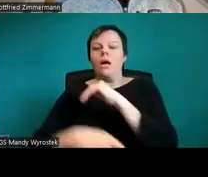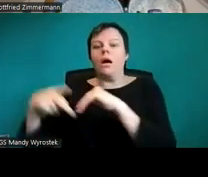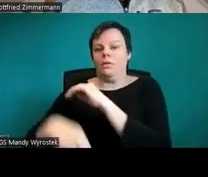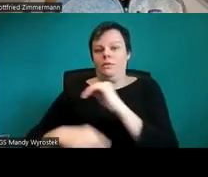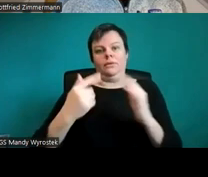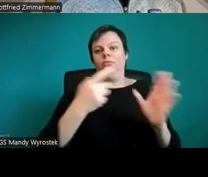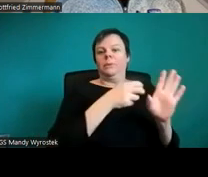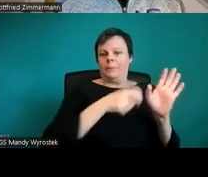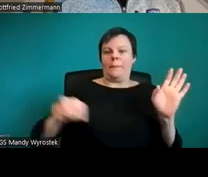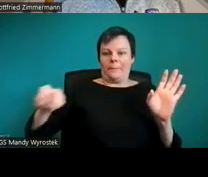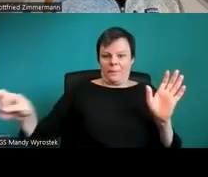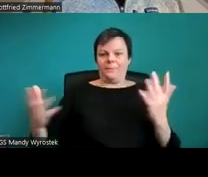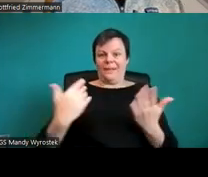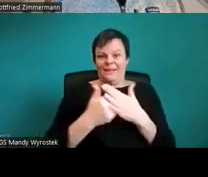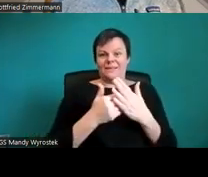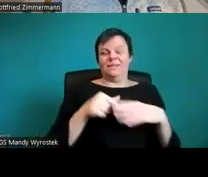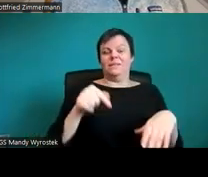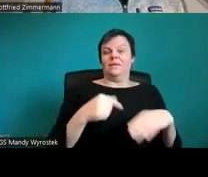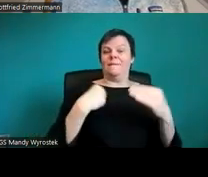eigentlich immer das Gleiche, das wäre unnötig.